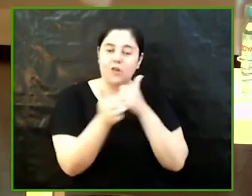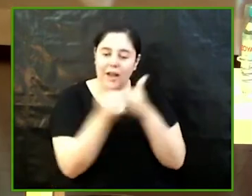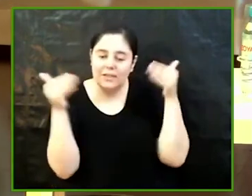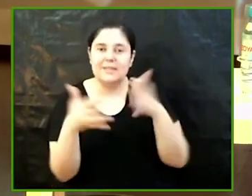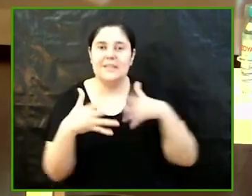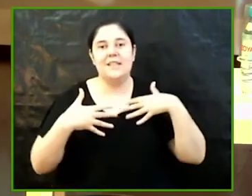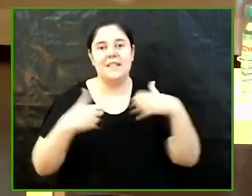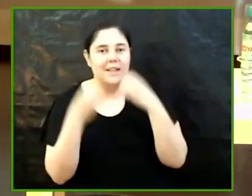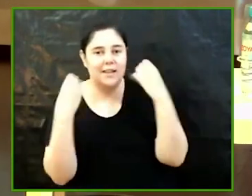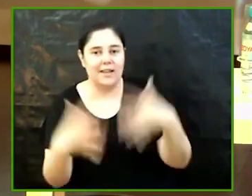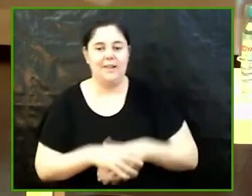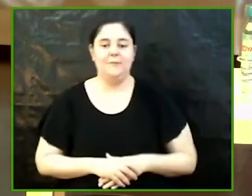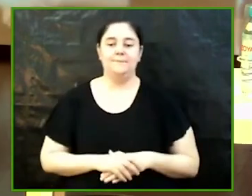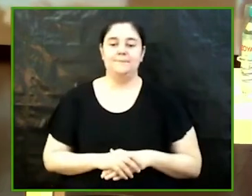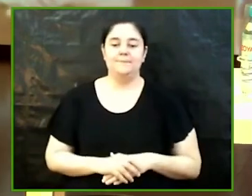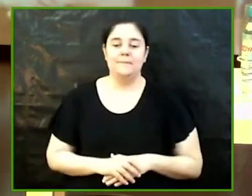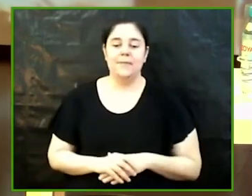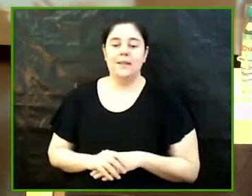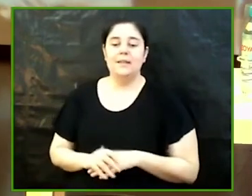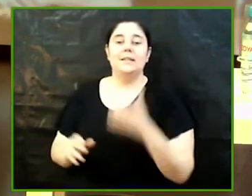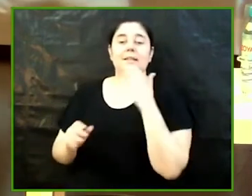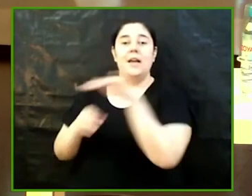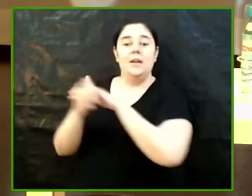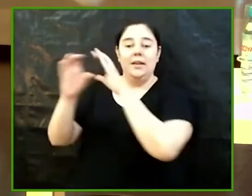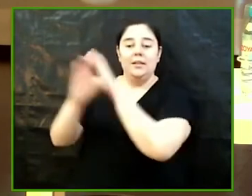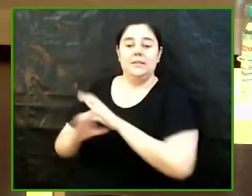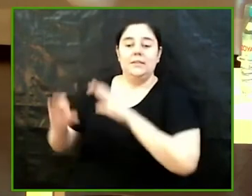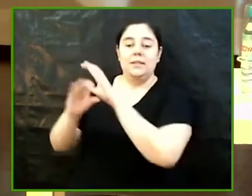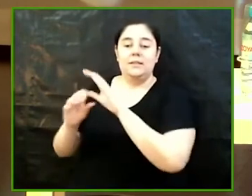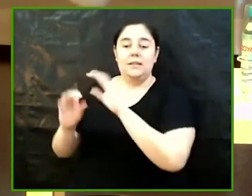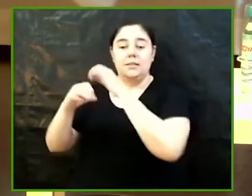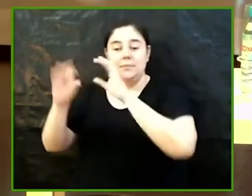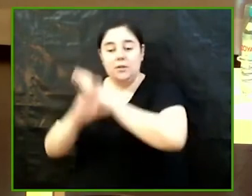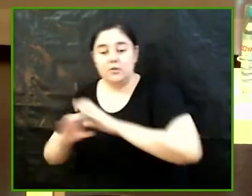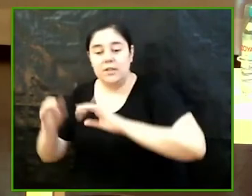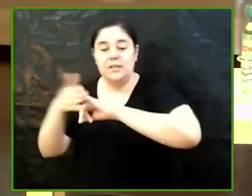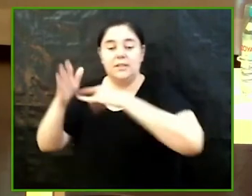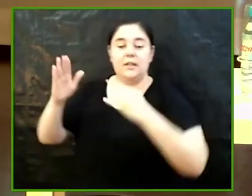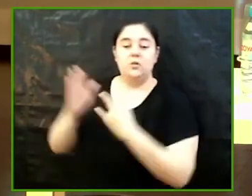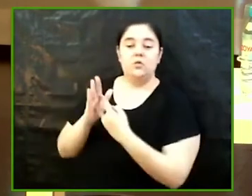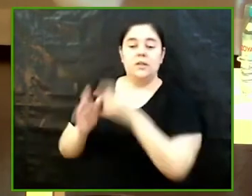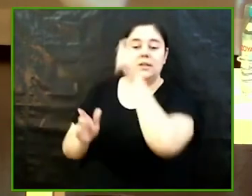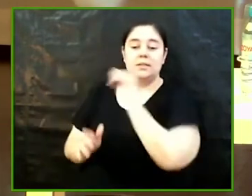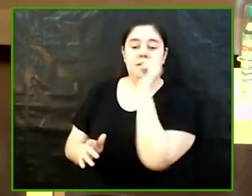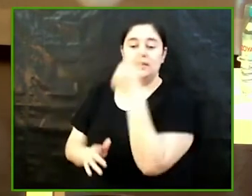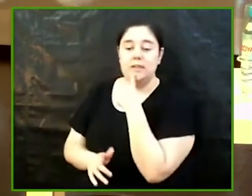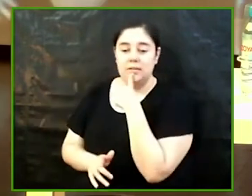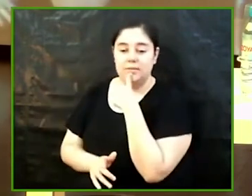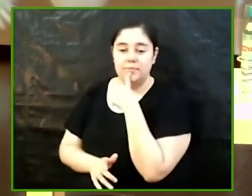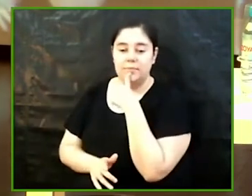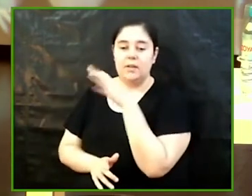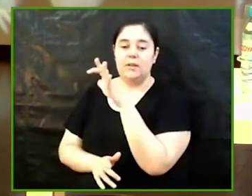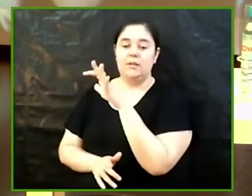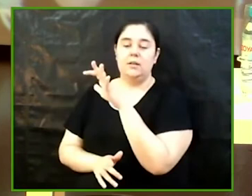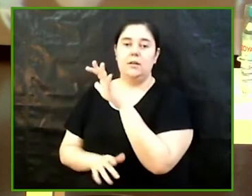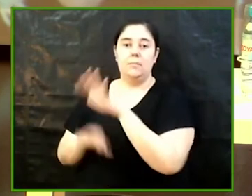el premi a l'àmbit de Ciències Biociències i Tecnologies el premi és